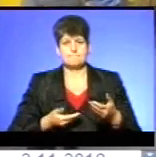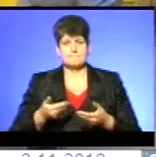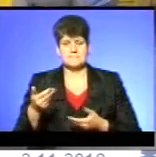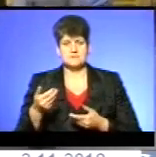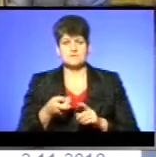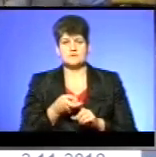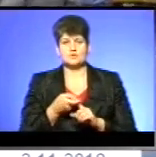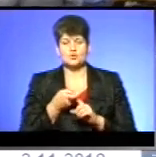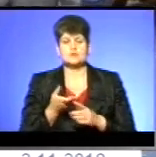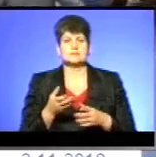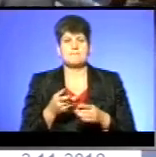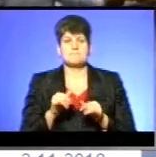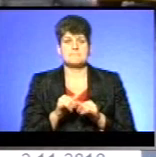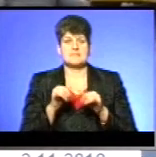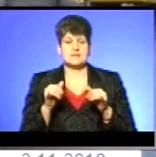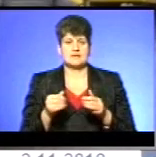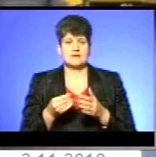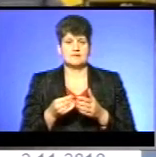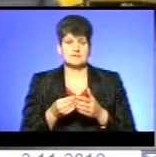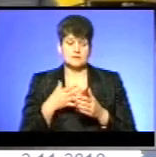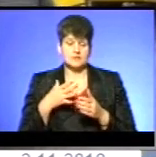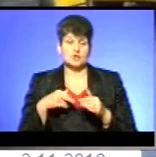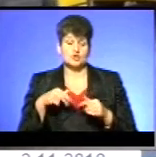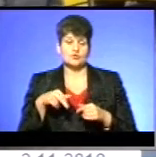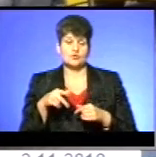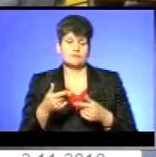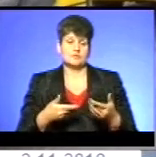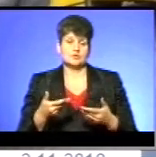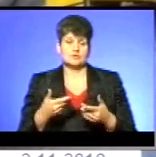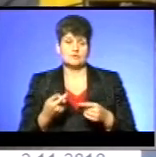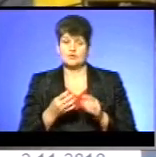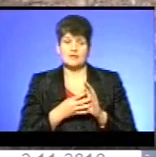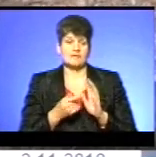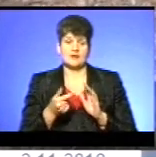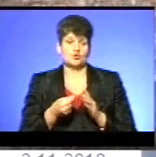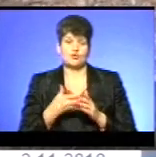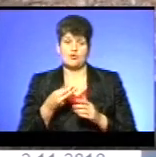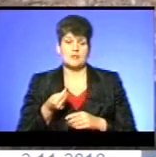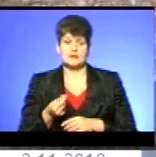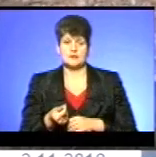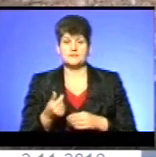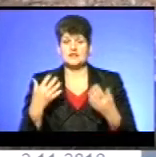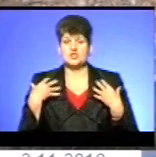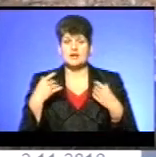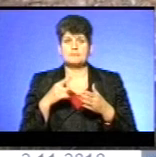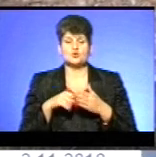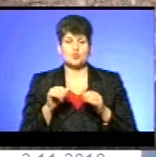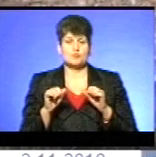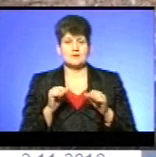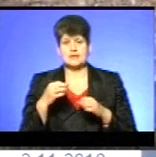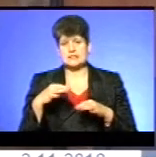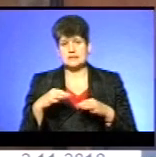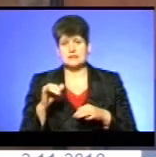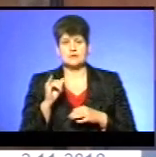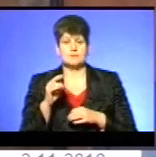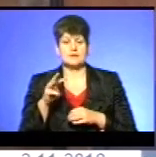підняття тарифів йшов сьогодні на навчання пішки, бо все-таки дають гривень, задорого платить. Начальник міського управління транспорту